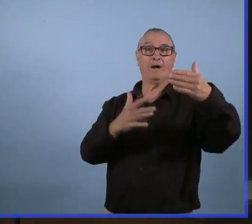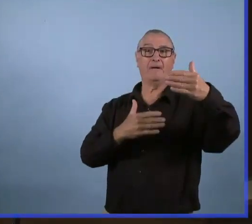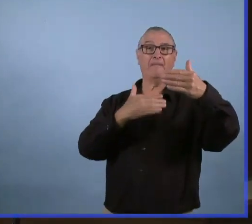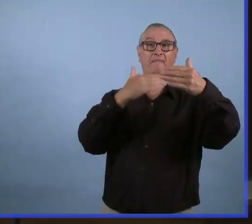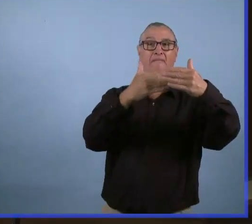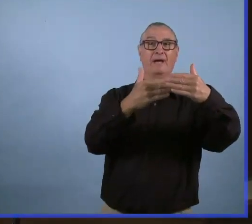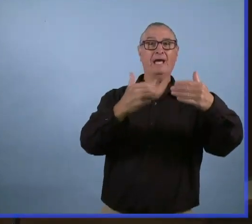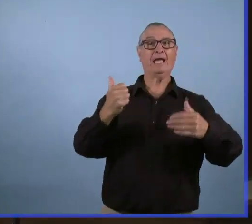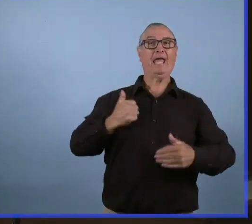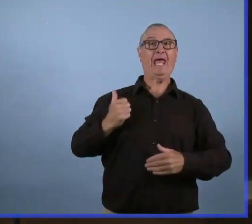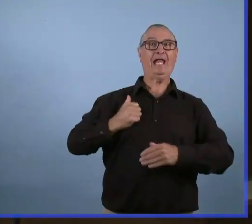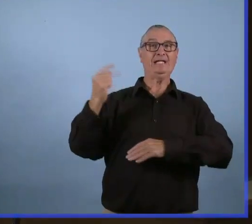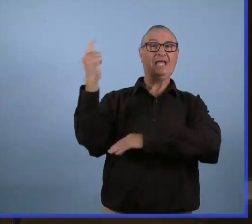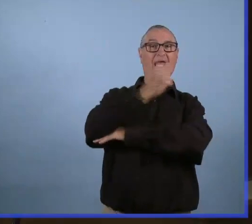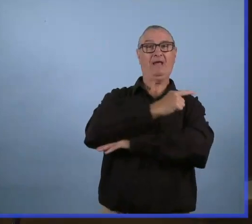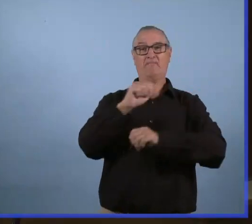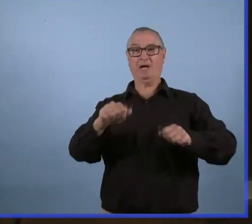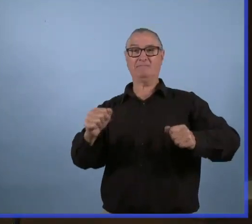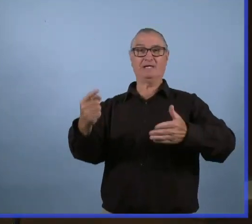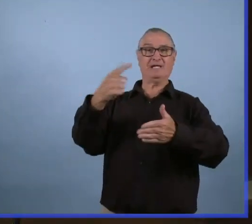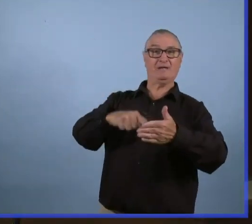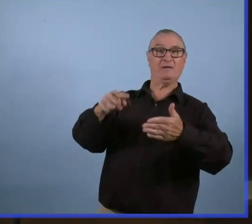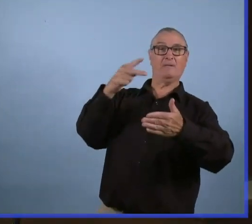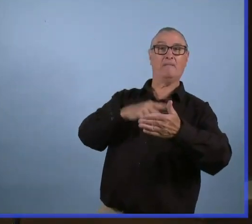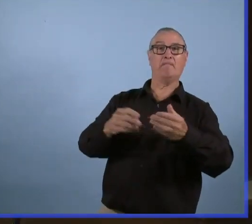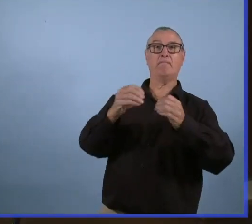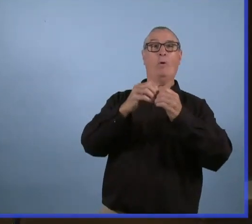deuxième dose pour la fête du Canada.